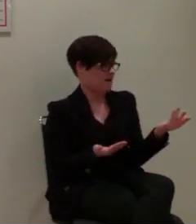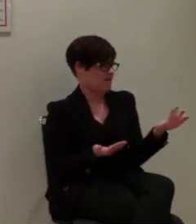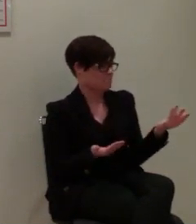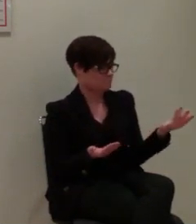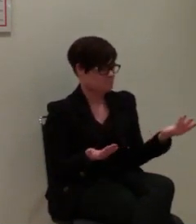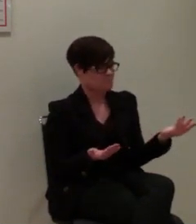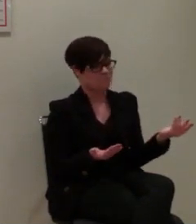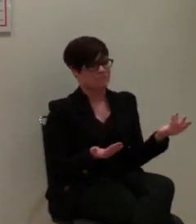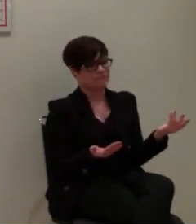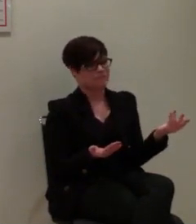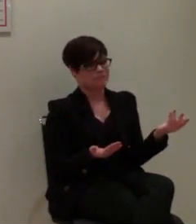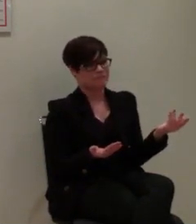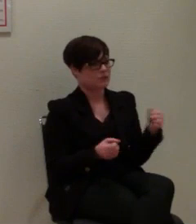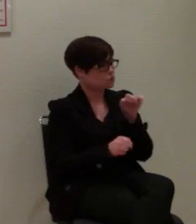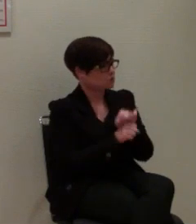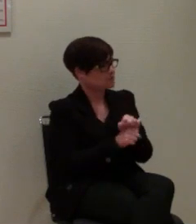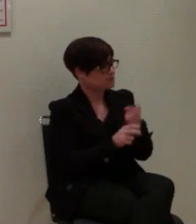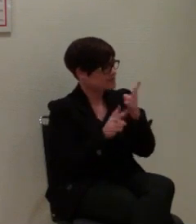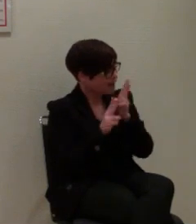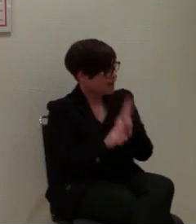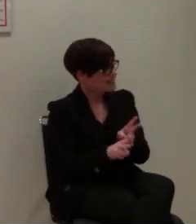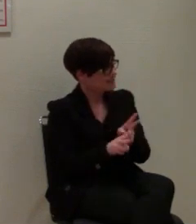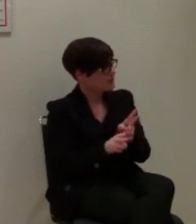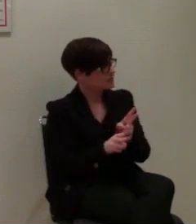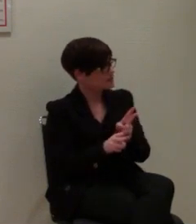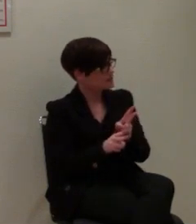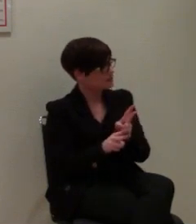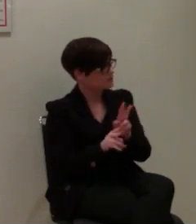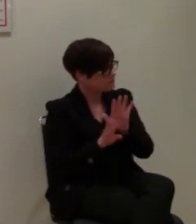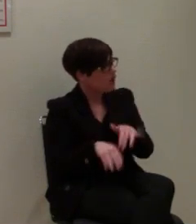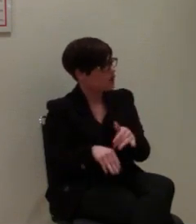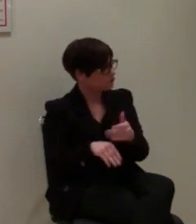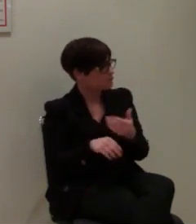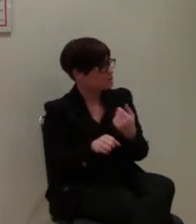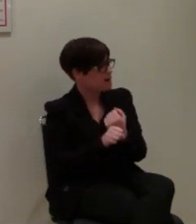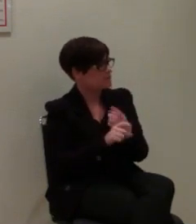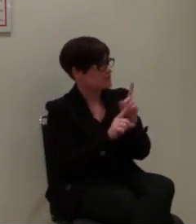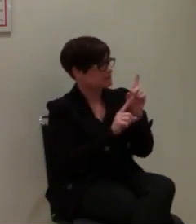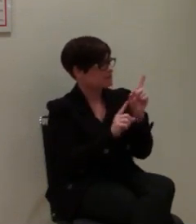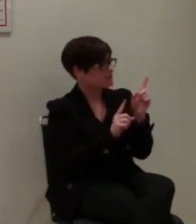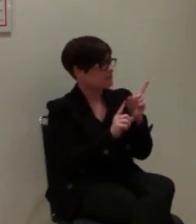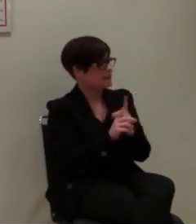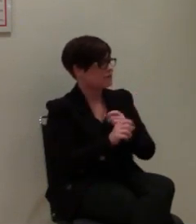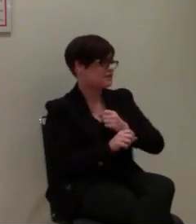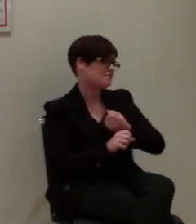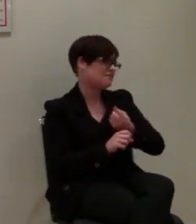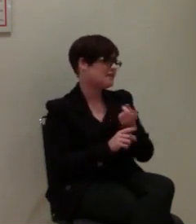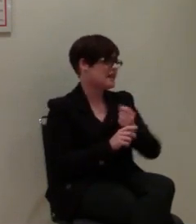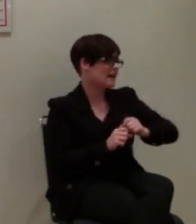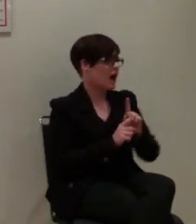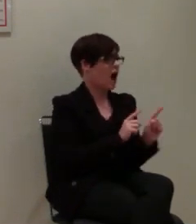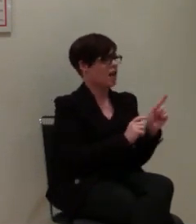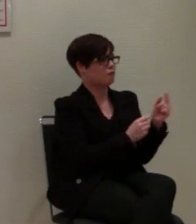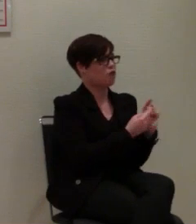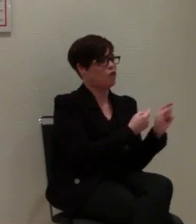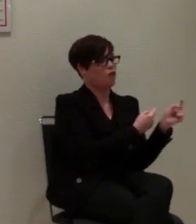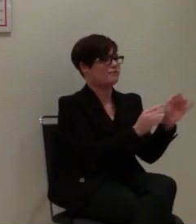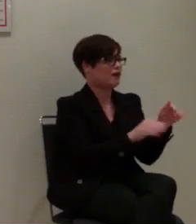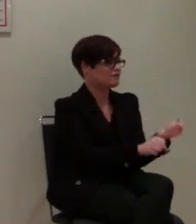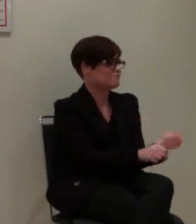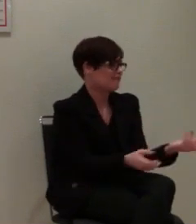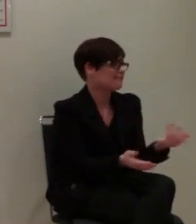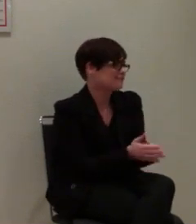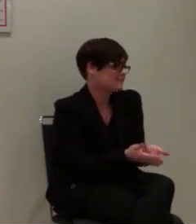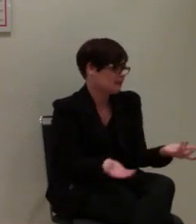um das trotzdem rechtlich im richtigen Rahmen laufen zu lassen, sodass hier nichts Illegales für die Leitstellen gemacht wird an der Stelle.